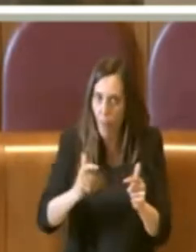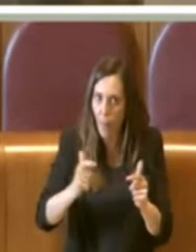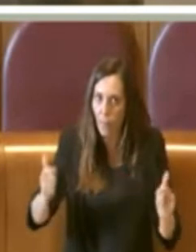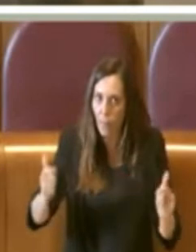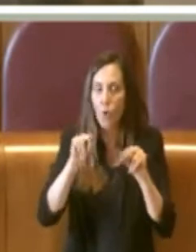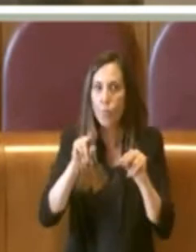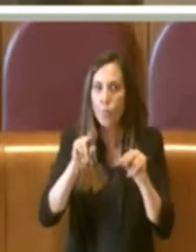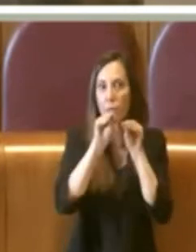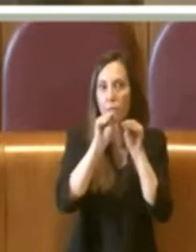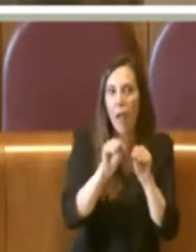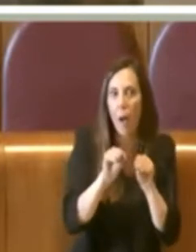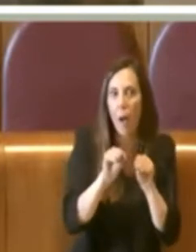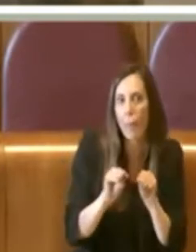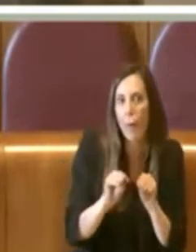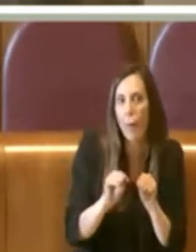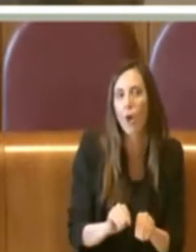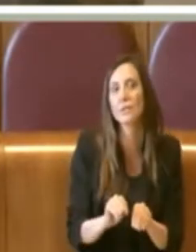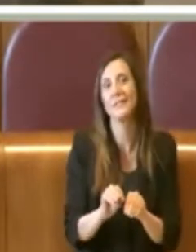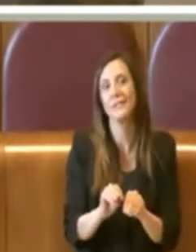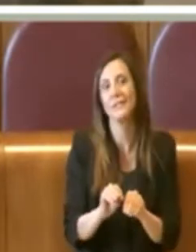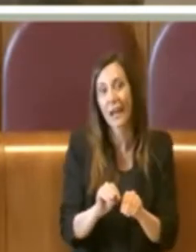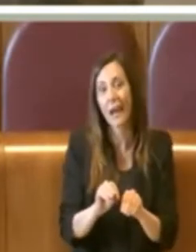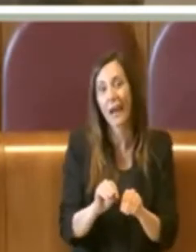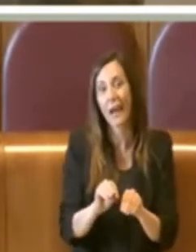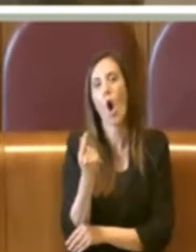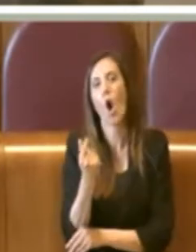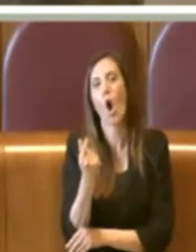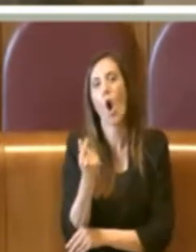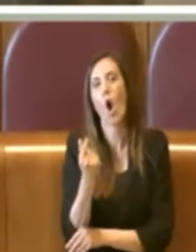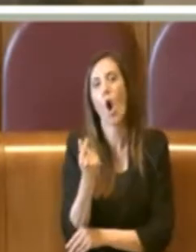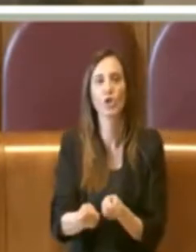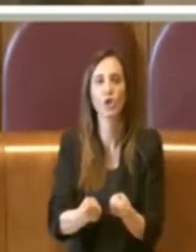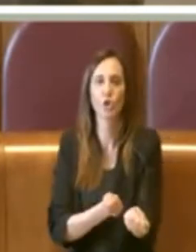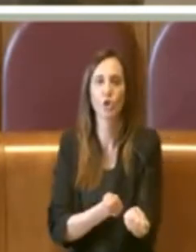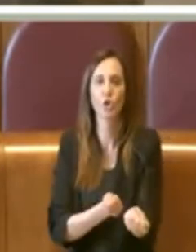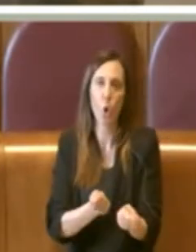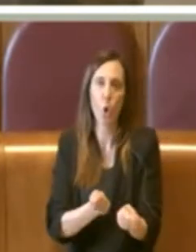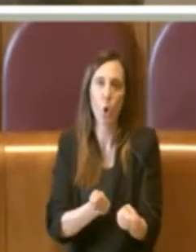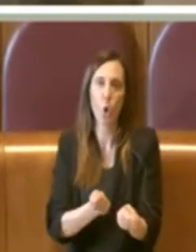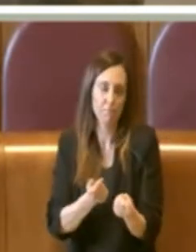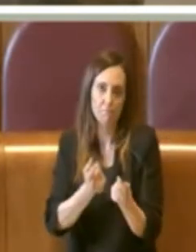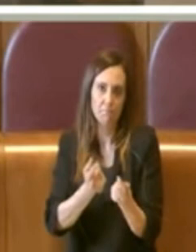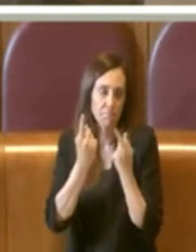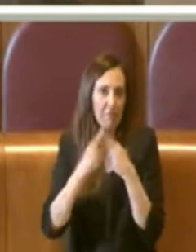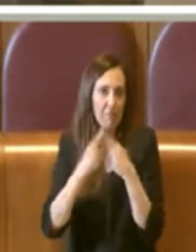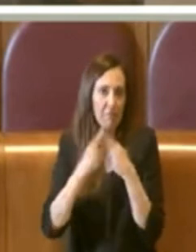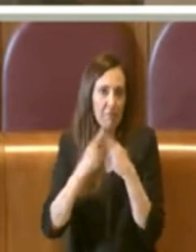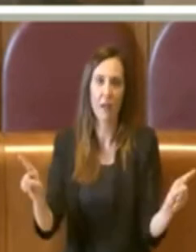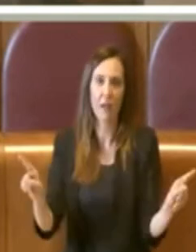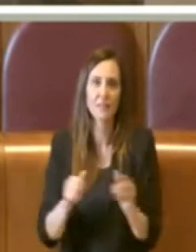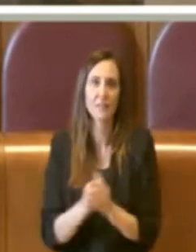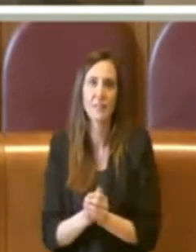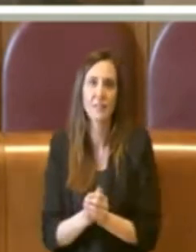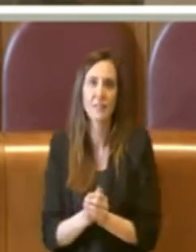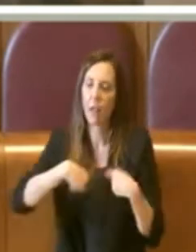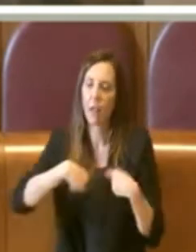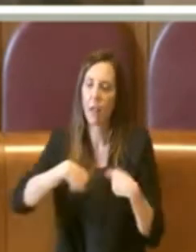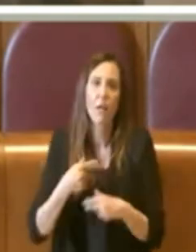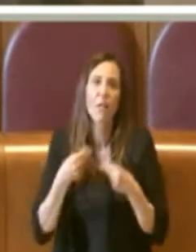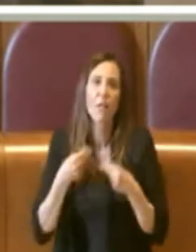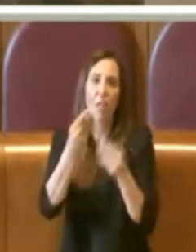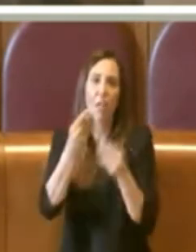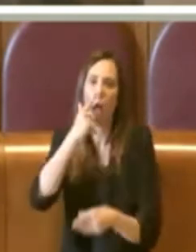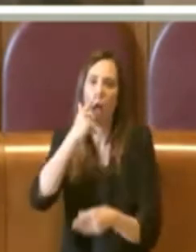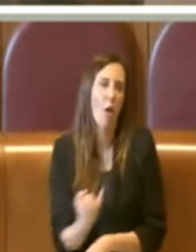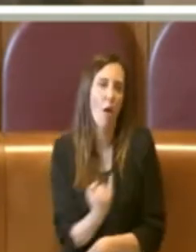depositi e quindi dei costi di gestione sicuramente differenti. Quindi, colleghi, non voglio annoiarvi di più anche